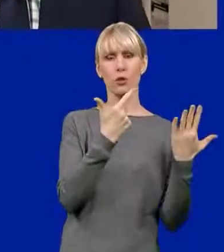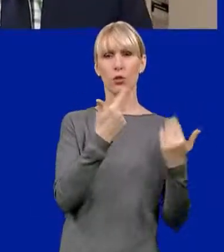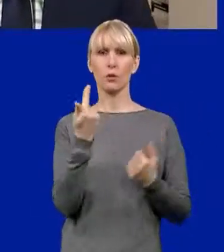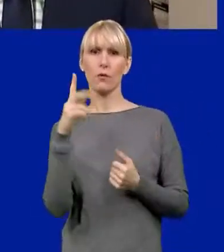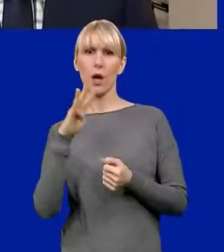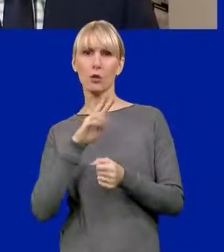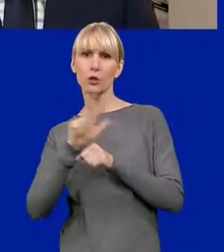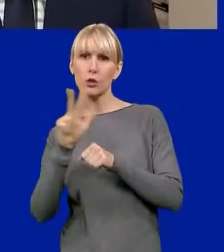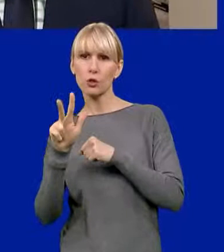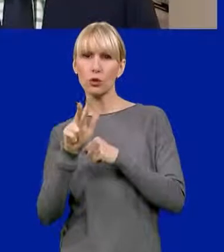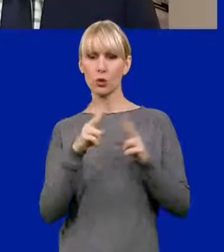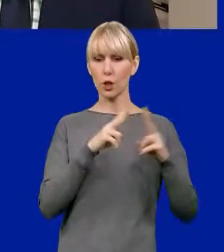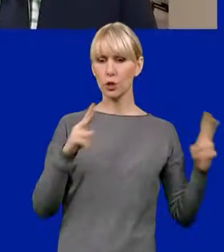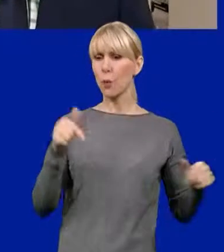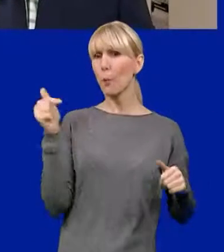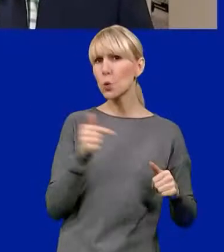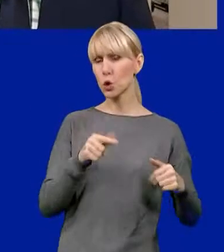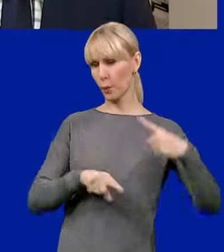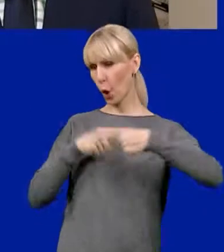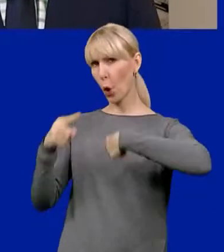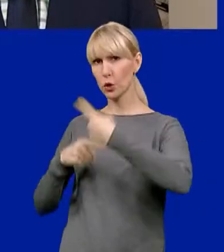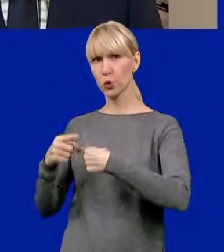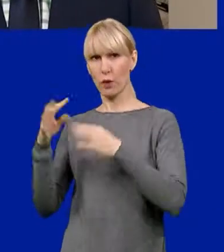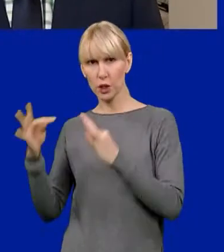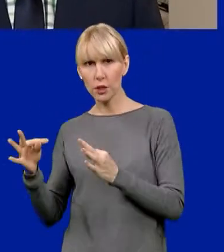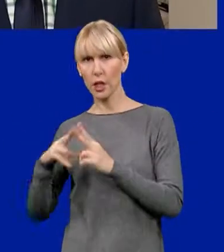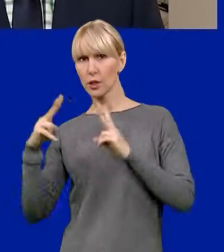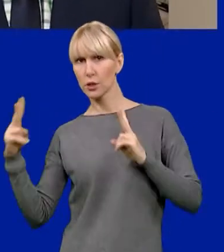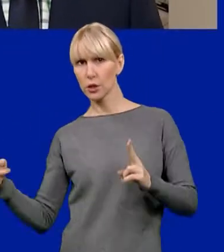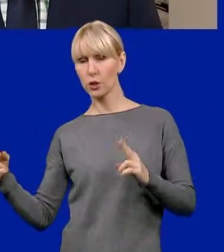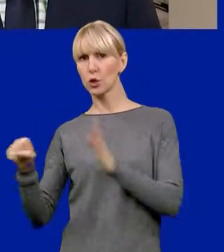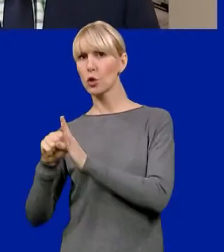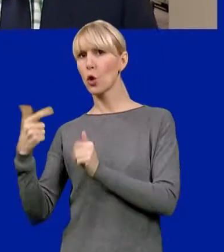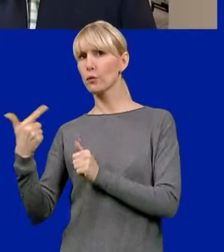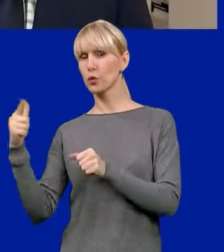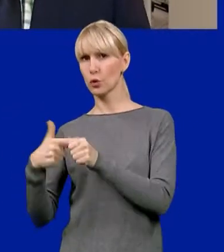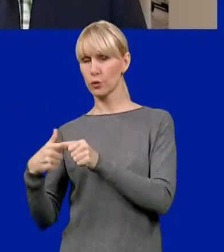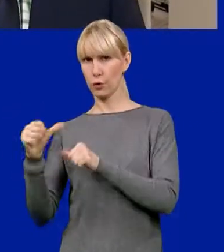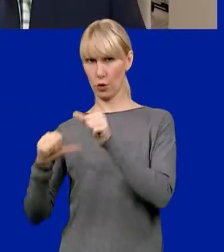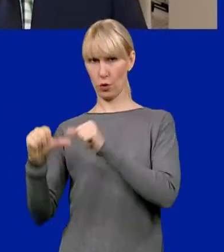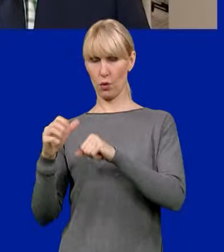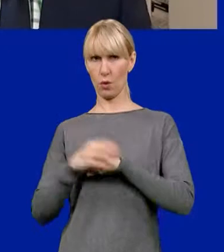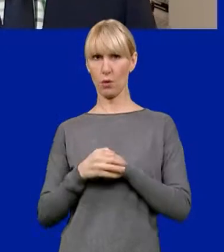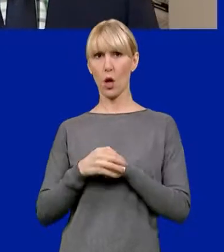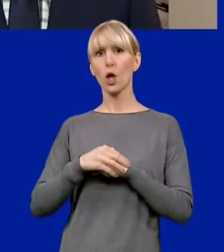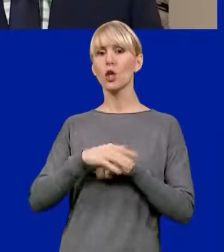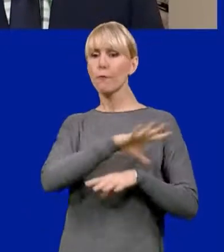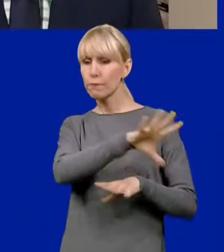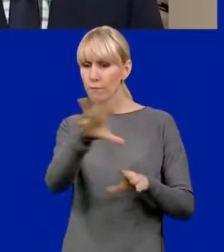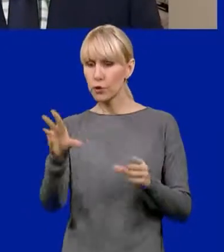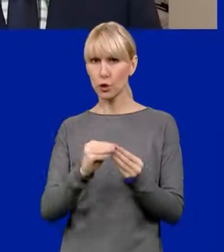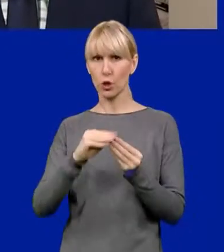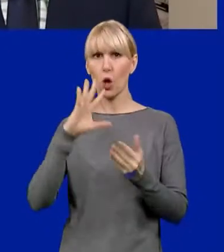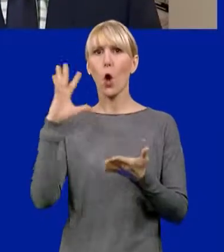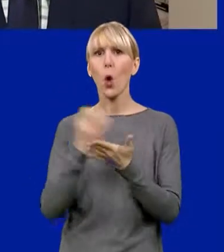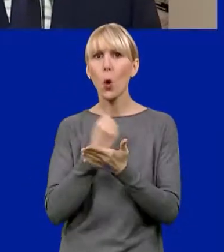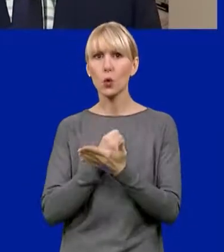powinien bezwzględnie być kontynuowany i wykorzystany przez przedsiębiorców i wszelkie inne podmioty, które mogą skorzystać z Regionalnego Programu